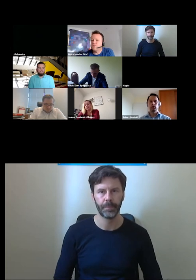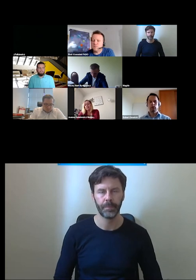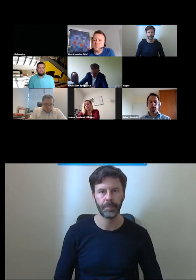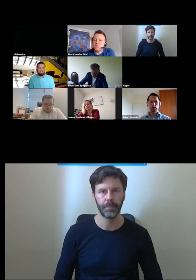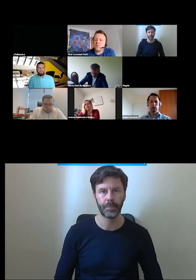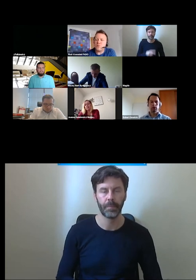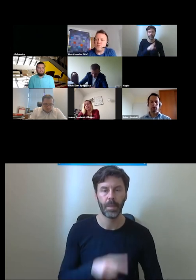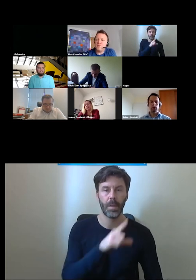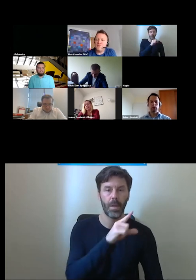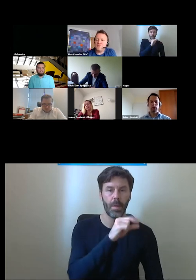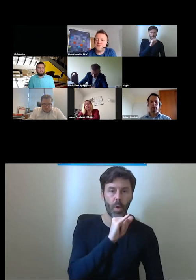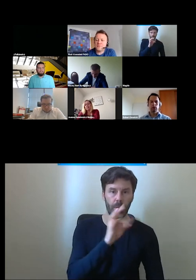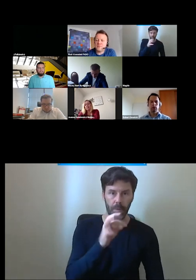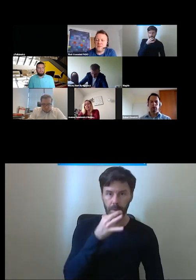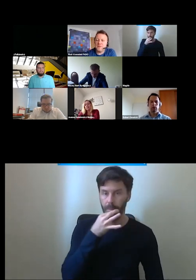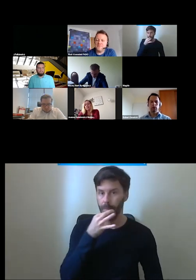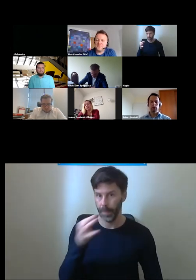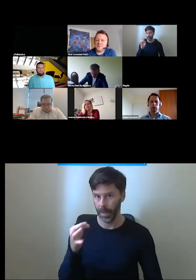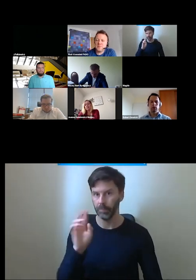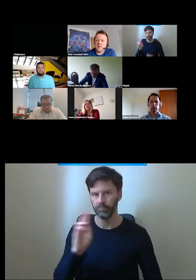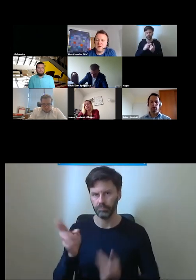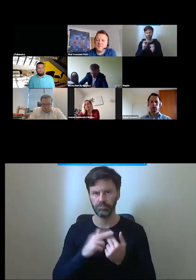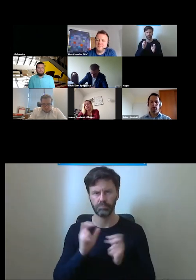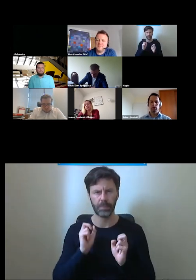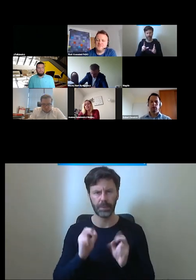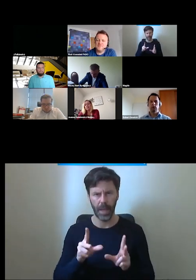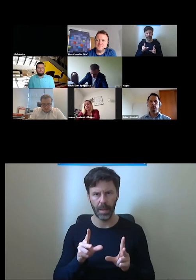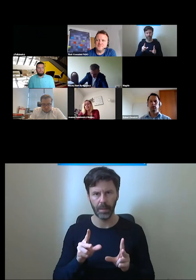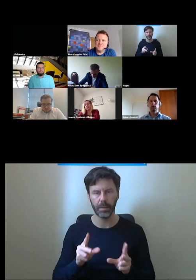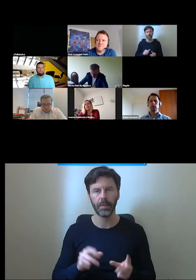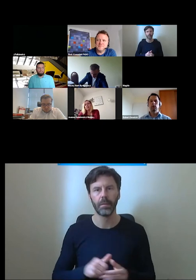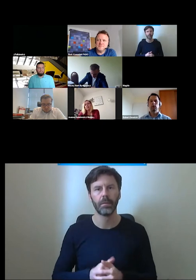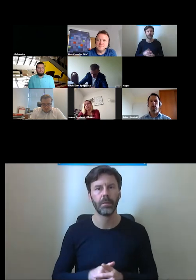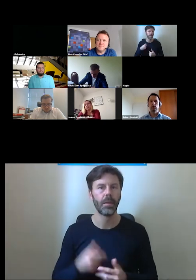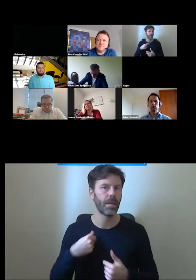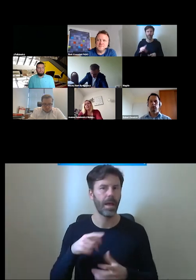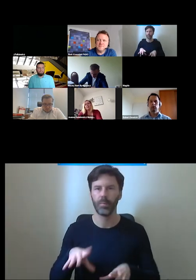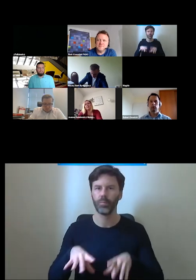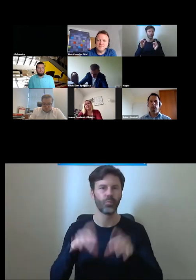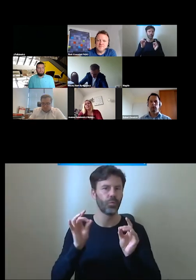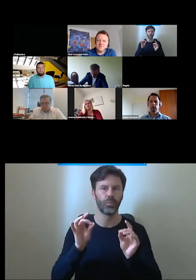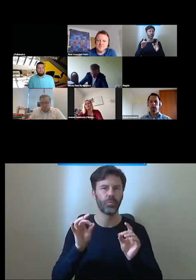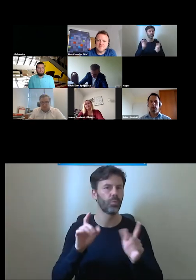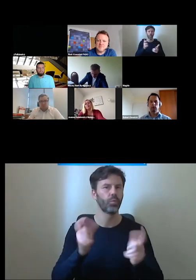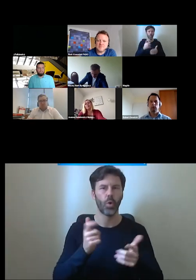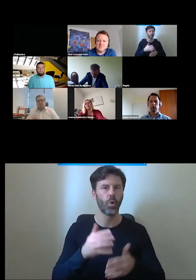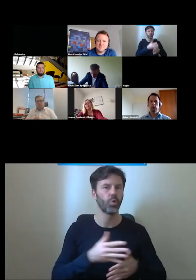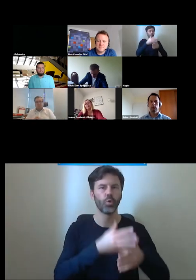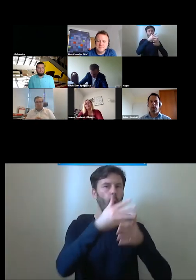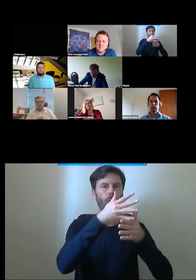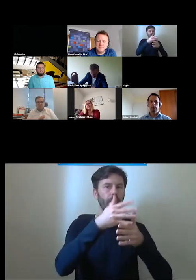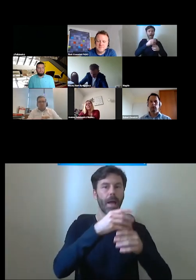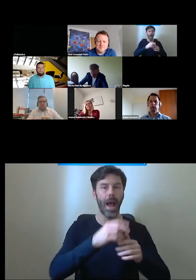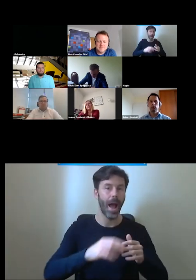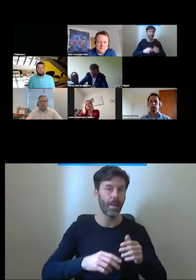tak rzeczywiście najczęściej wybieram schody lub schody ruchome ewentualnie